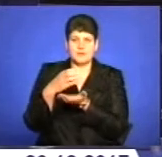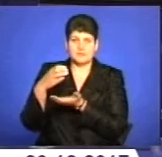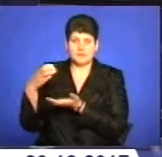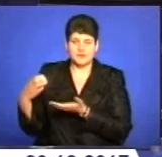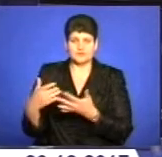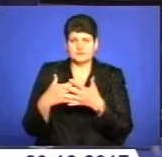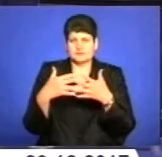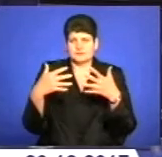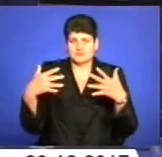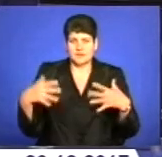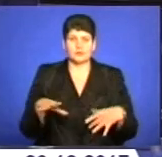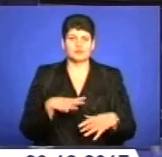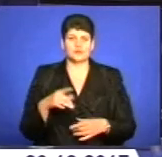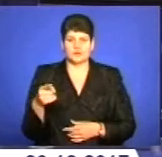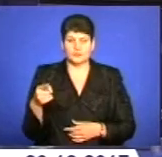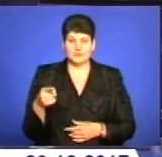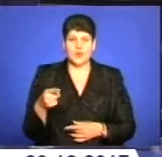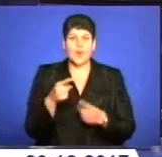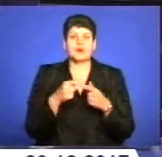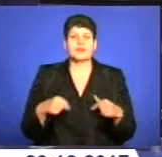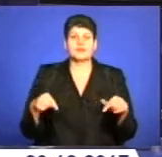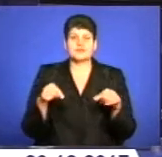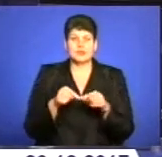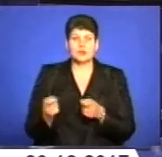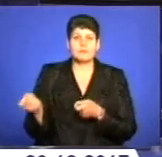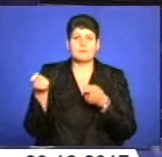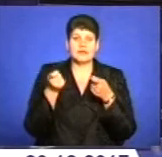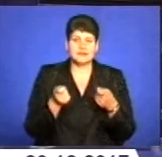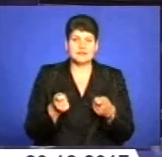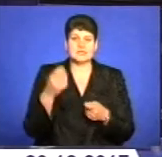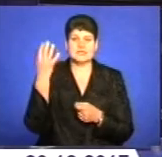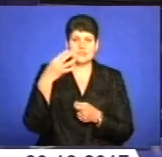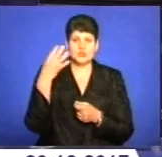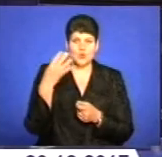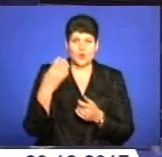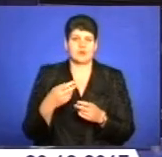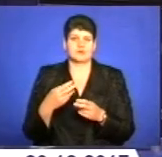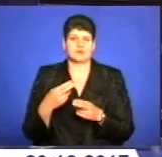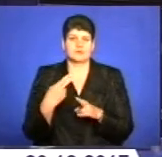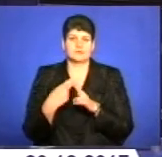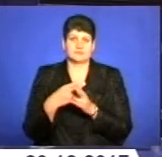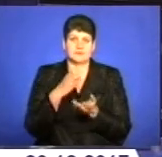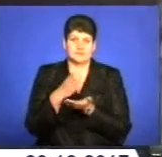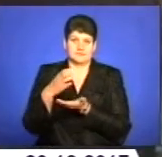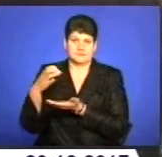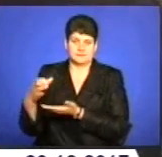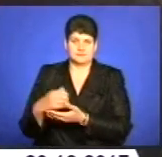гігієни відбулася в Тернополі. Організатори принесли близько 40 бляшанок. Детальніше – дивимось далі.